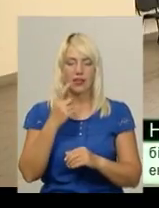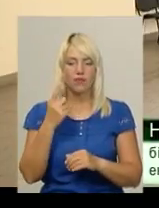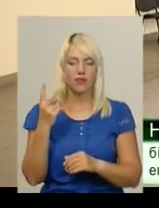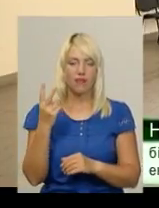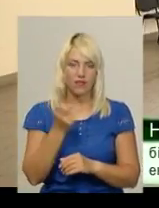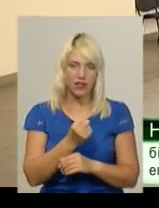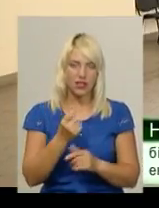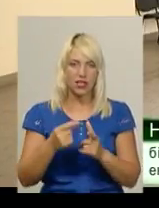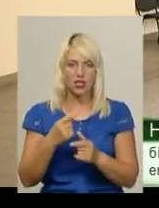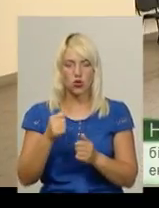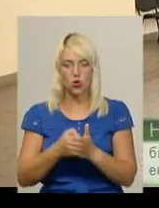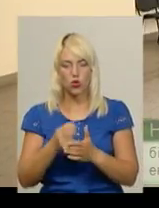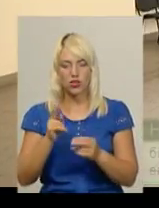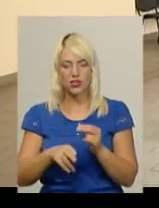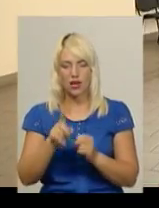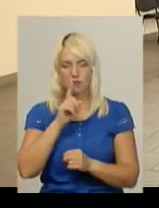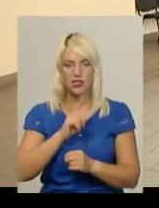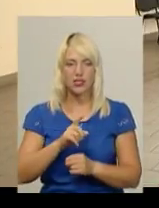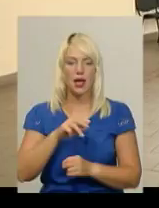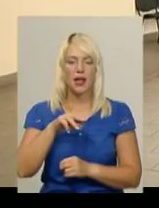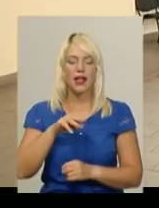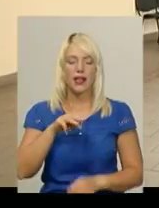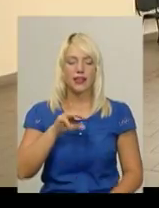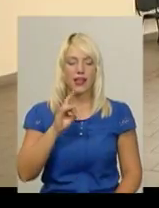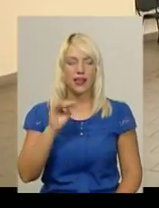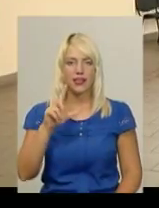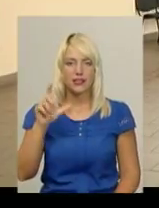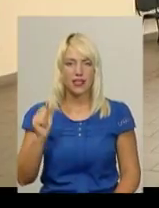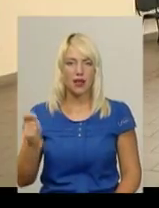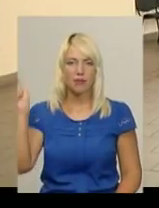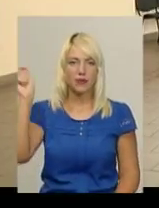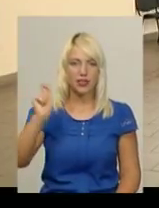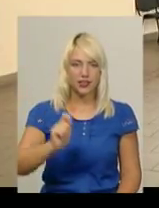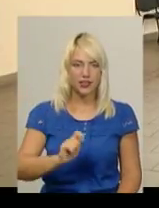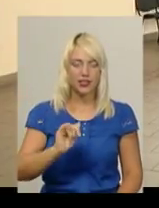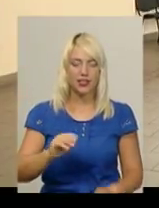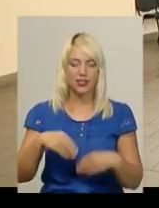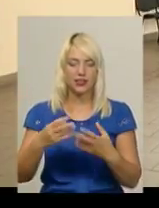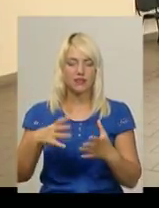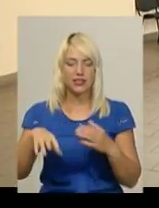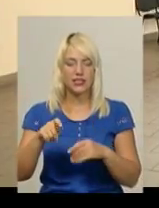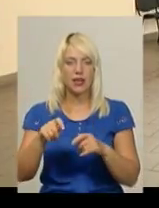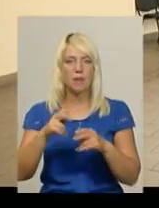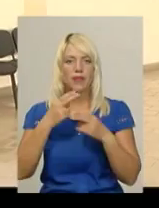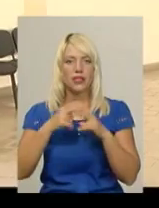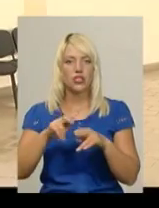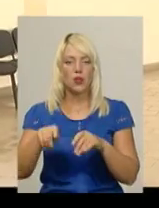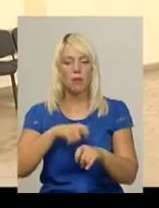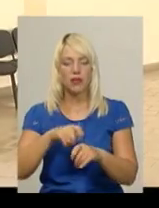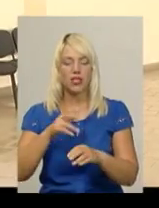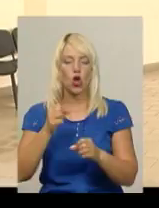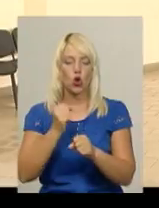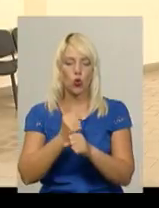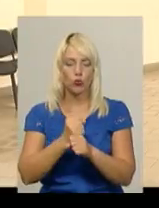кінця місяця пані Тереза Журавська має приїхати, підвести всі інші матеріали і далі робота вже має закінчитися. Мають бути